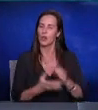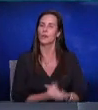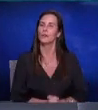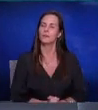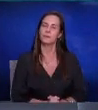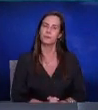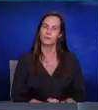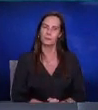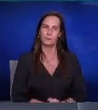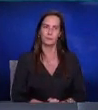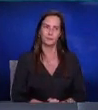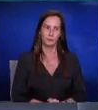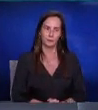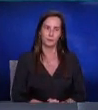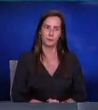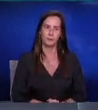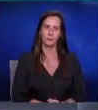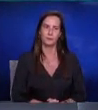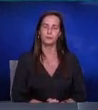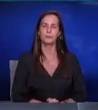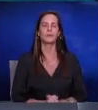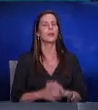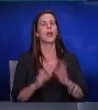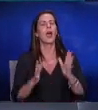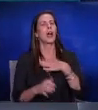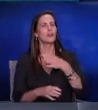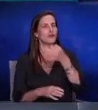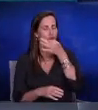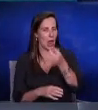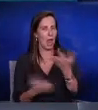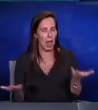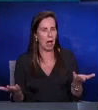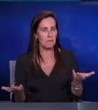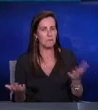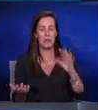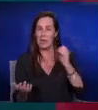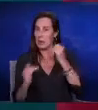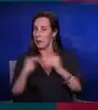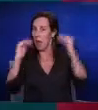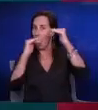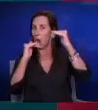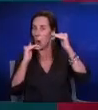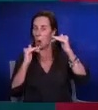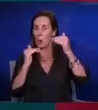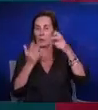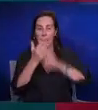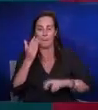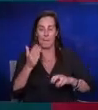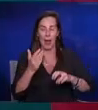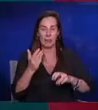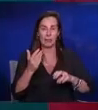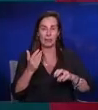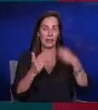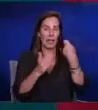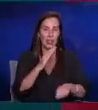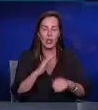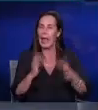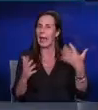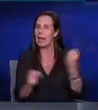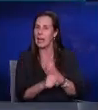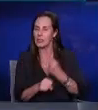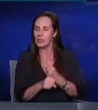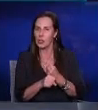ערב טוב אז בממשלה שוברים את הראש, אם להעלות את מס הרכישה על משקיעים, איך לעשות את זה? קודם כל ברמה העקרונית,